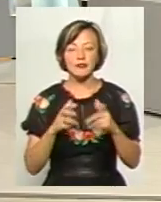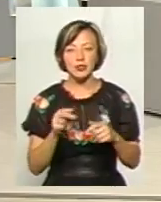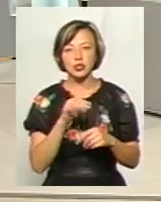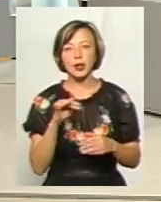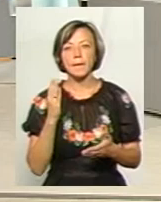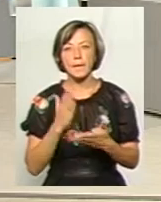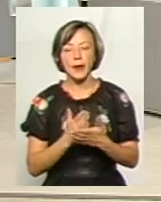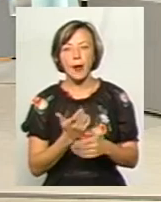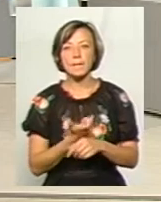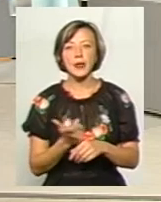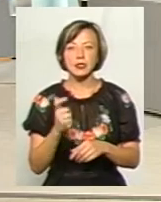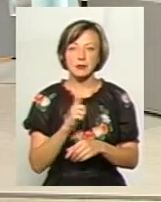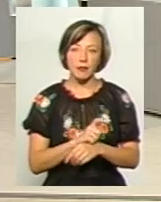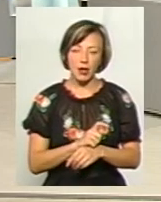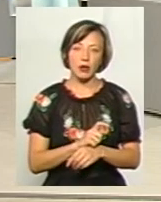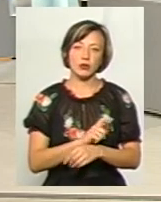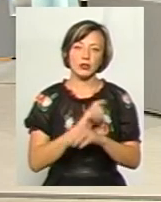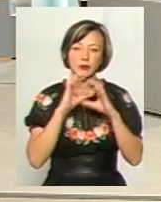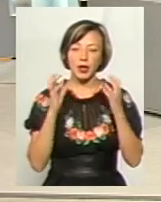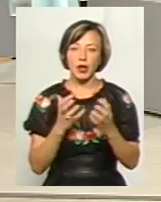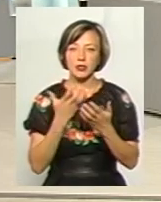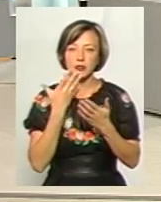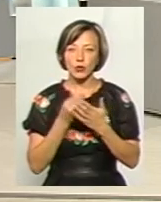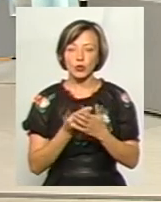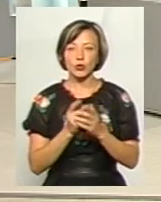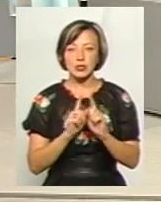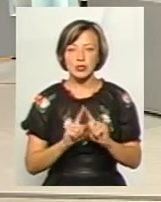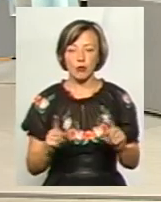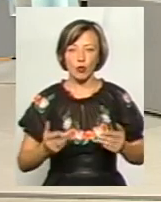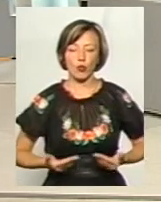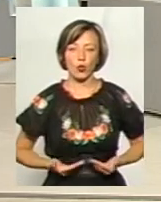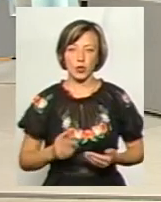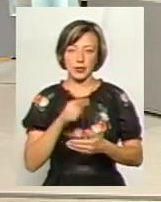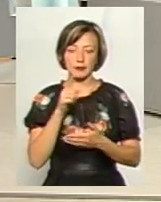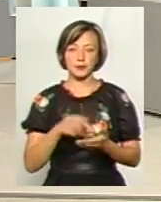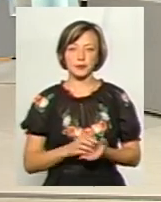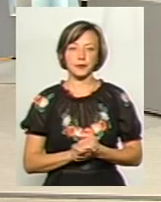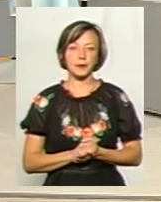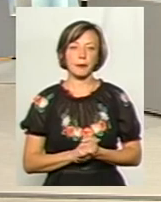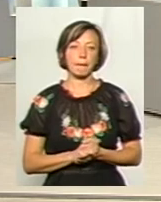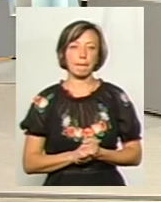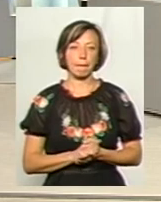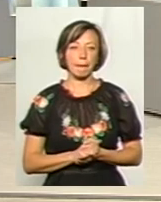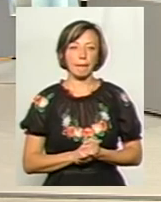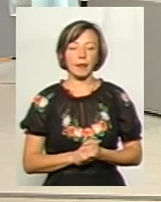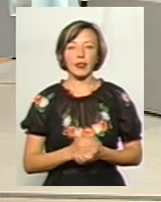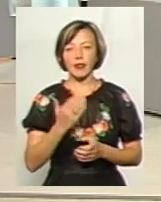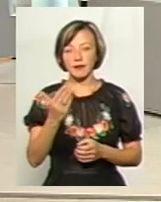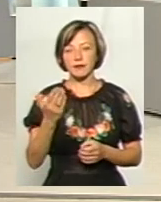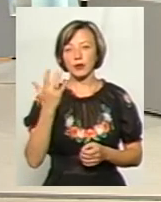чи ми маємо максимально зберігати свою самобутність? Ваша думка. Ви знаєте, уявіть собі, скажімо, що